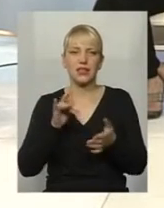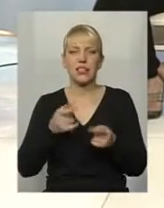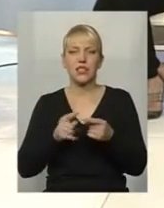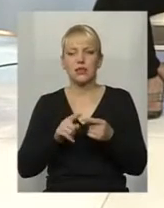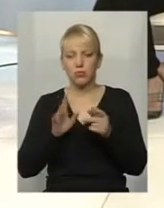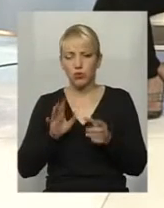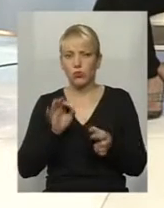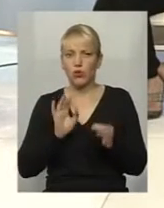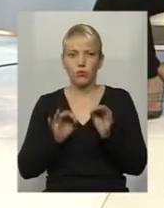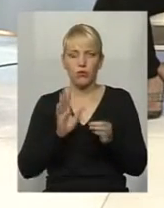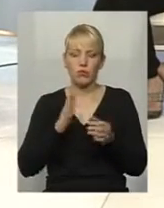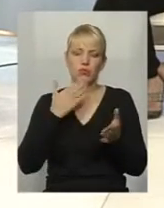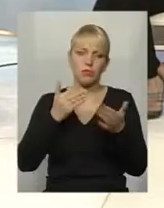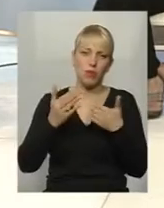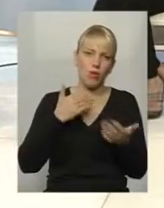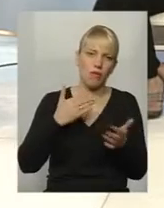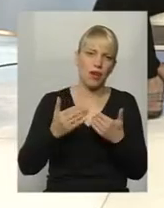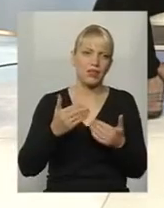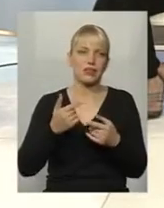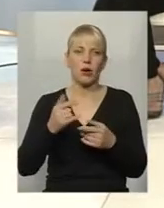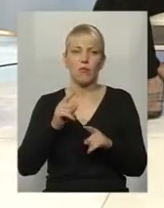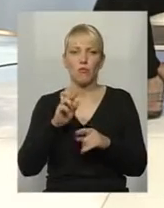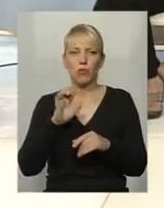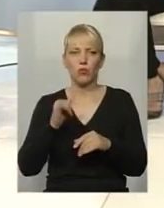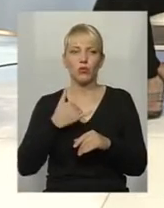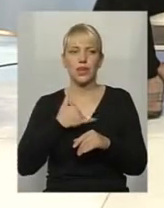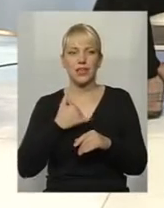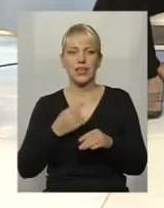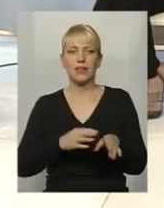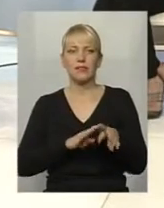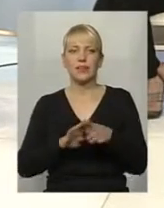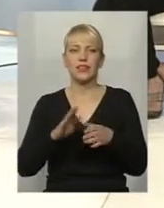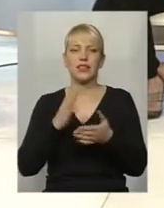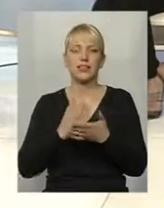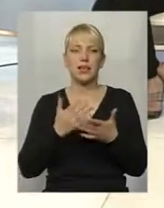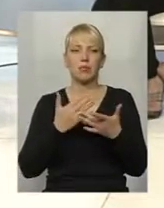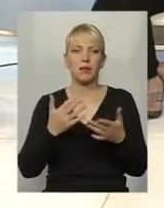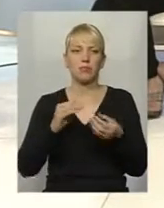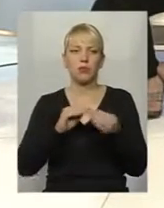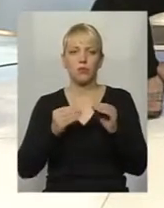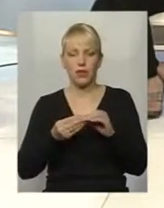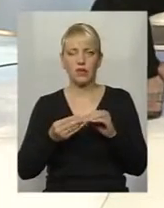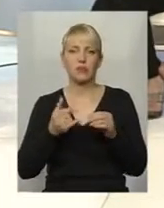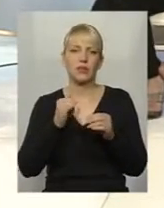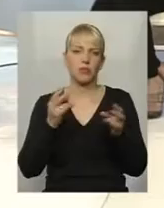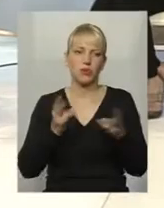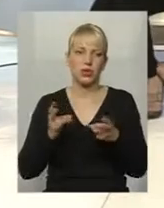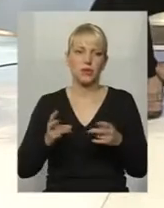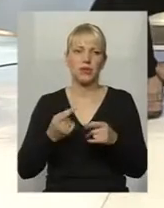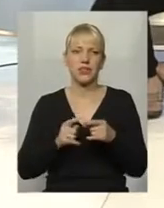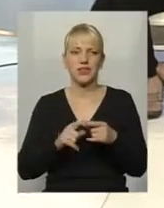спілкувати. Ми будемо, бо в нас єдині, скажімо, є проблеми, потреби. Спільного, так. І тому це